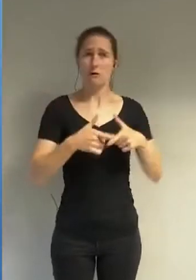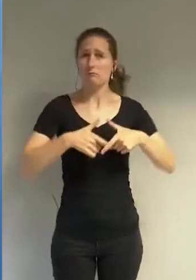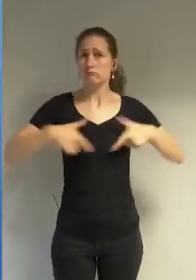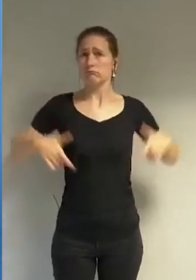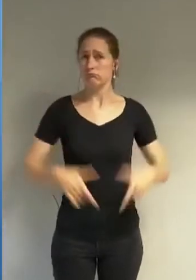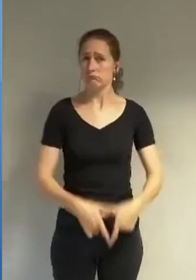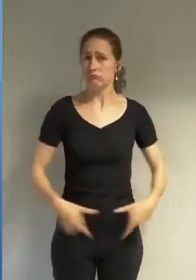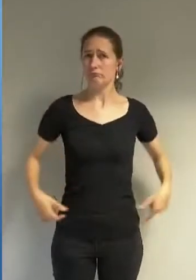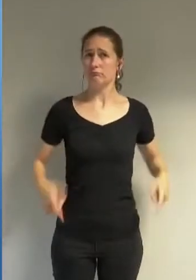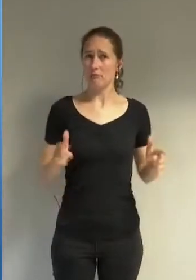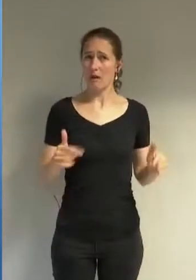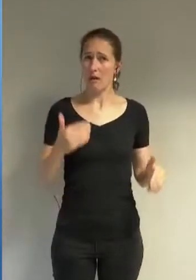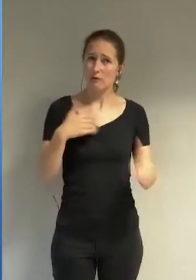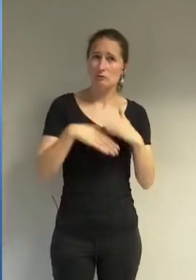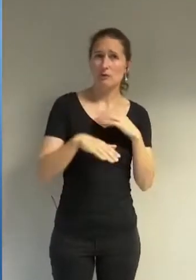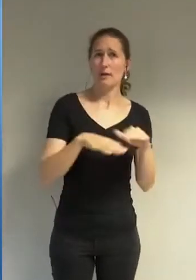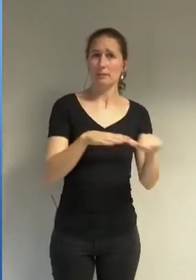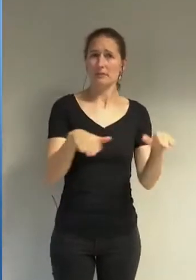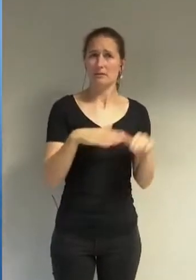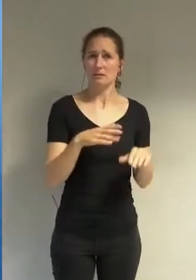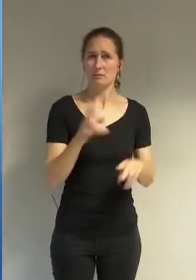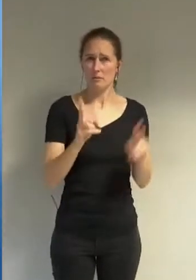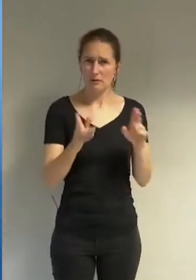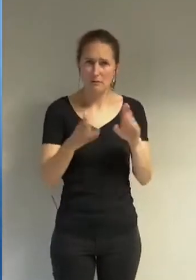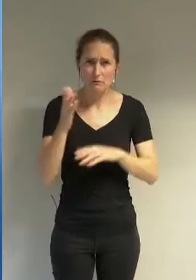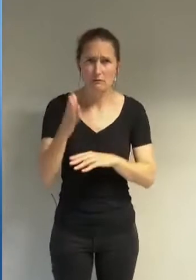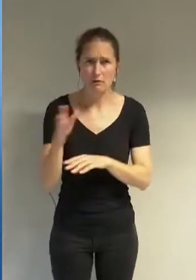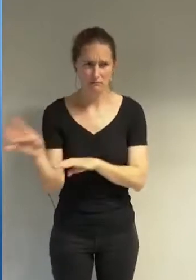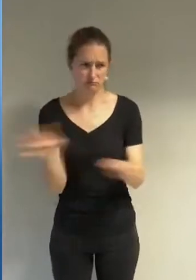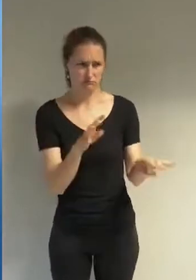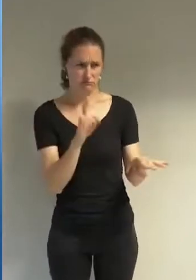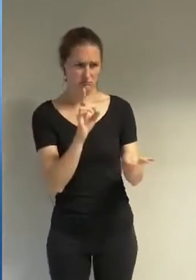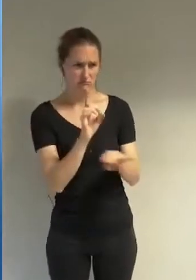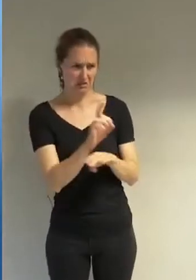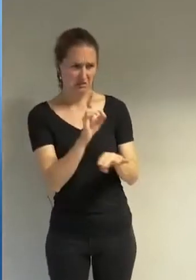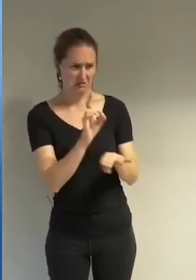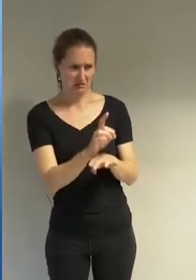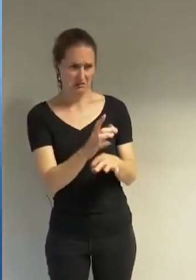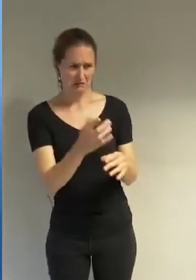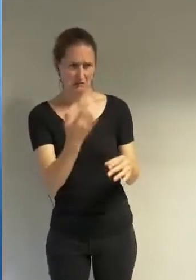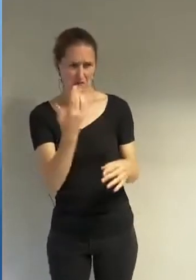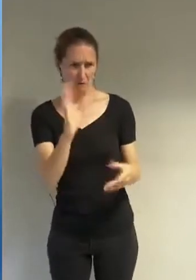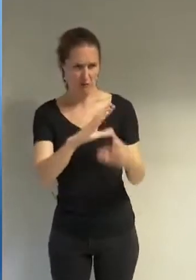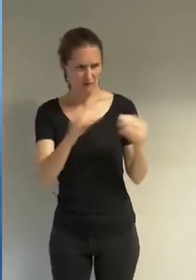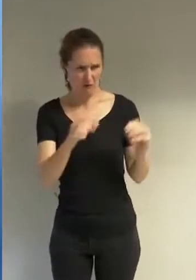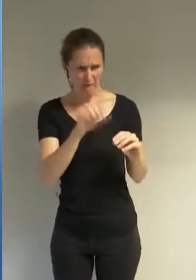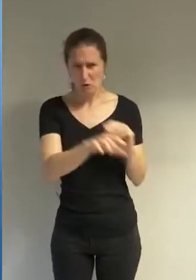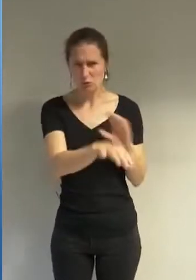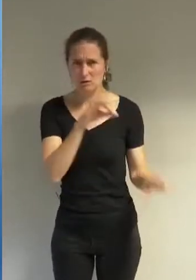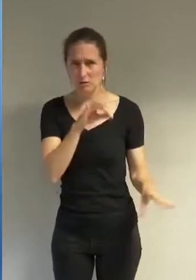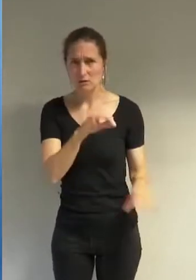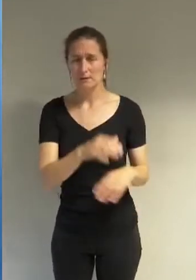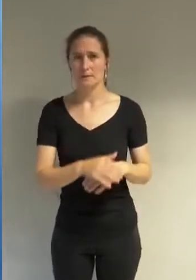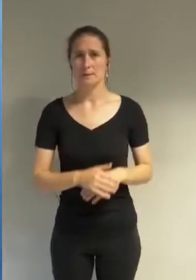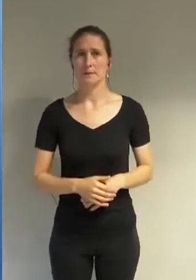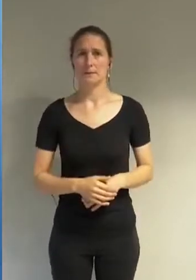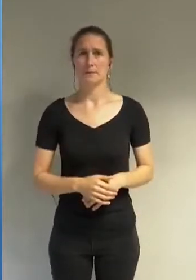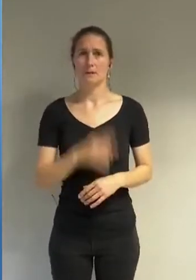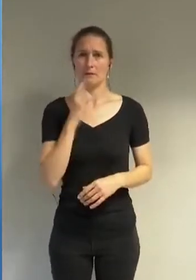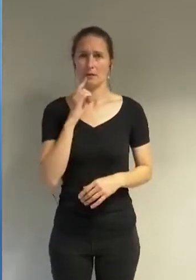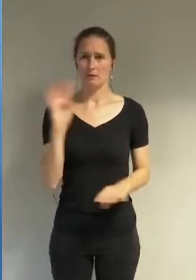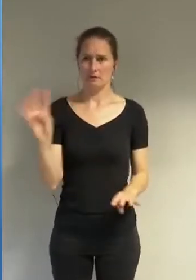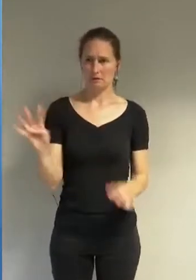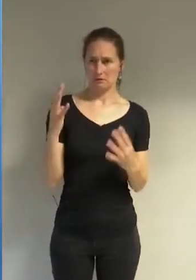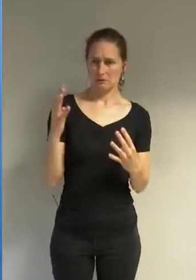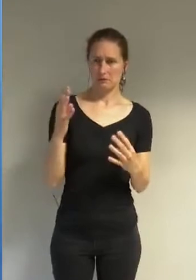piscines sans qu puisse lui faire le reproche de pouvoir faire autrement et qui est aperçu ainsi vêtue